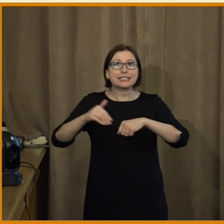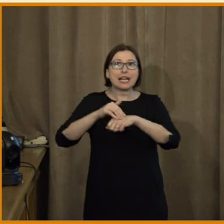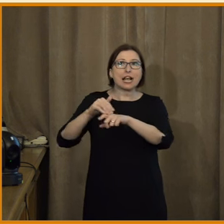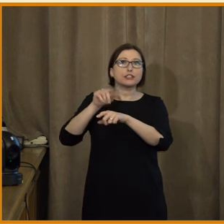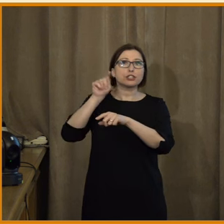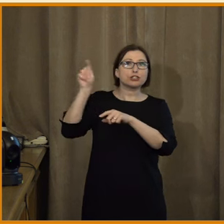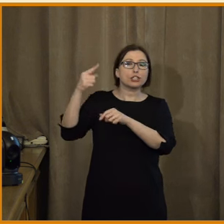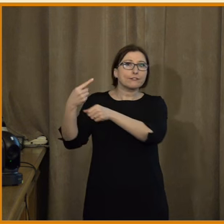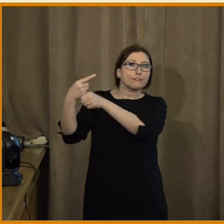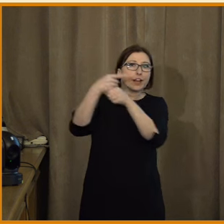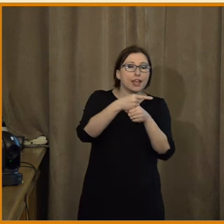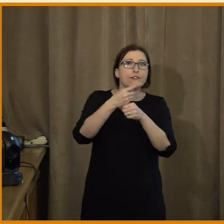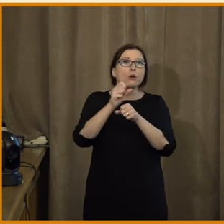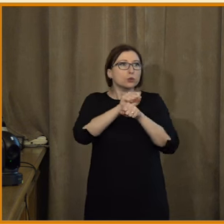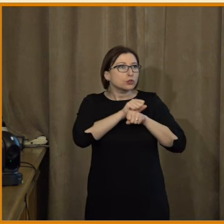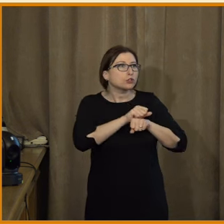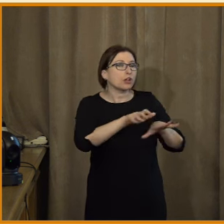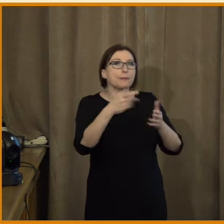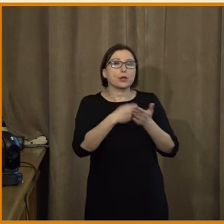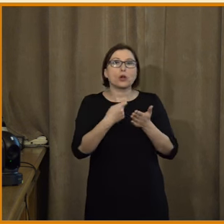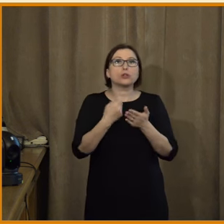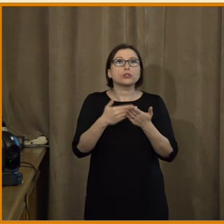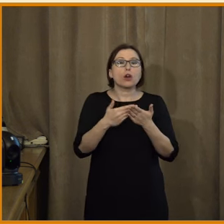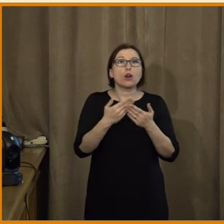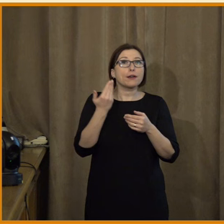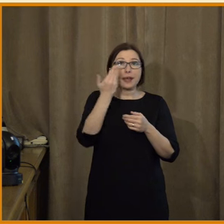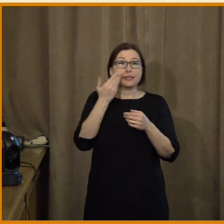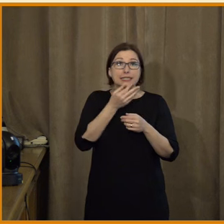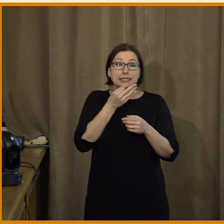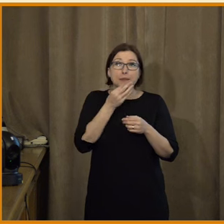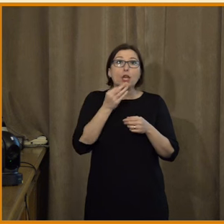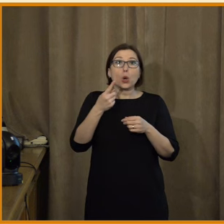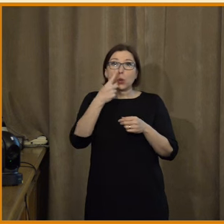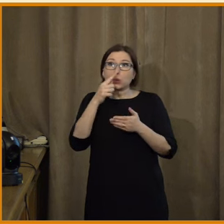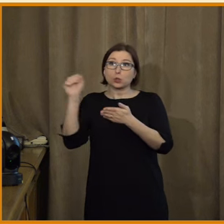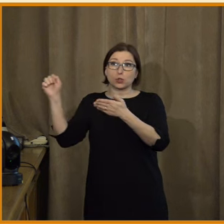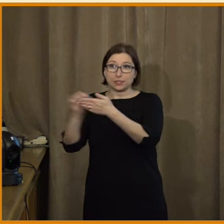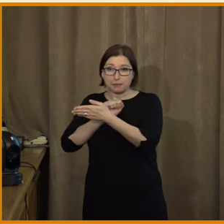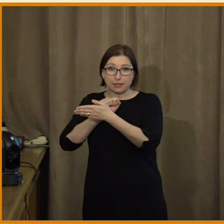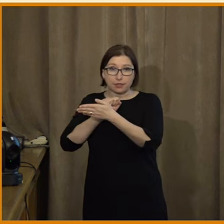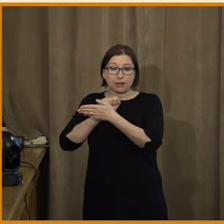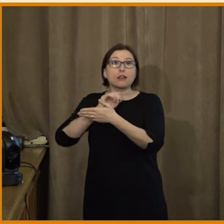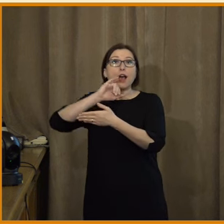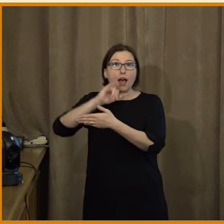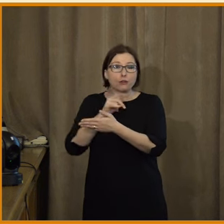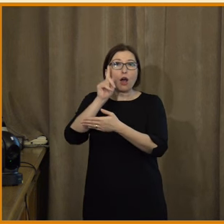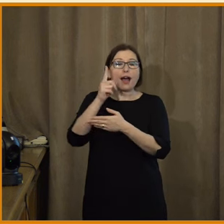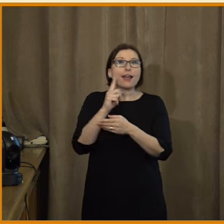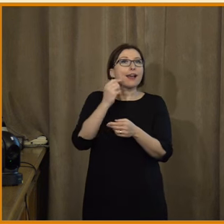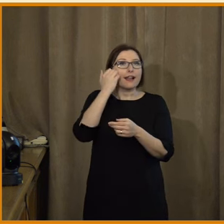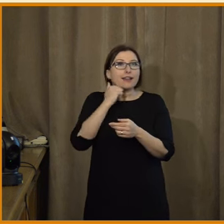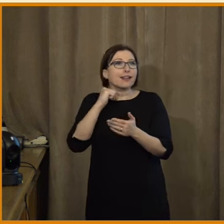nepřátelského vlivu. A tím pádem úplně přehlížíme to, že i kdybychom vymazali Rusko z mapy, že nevymažeme třeba tu